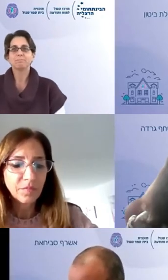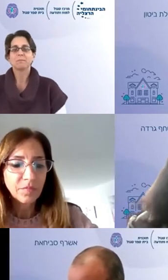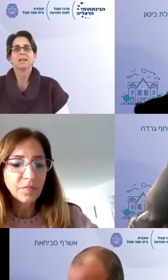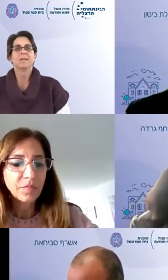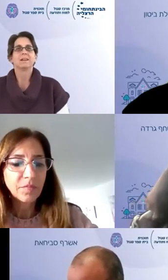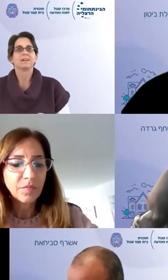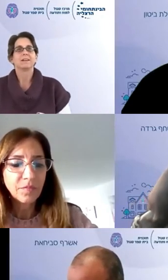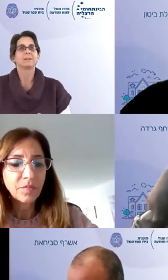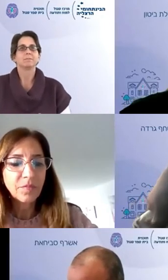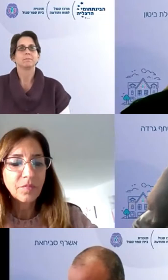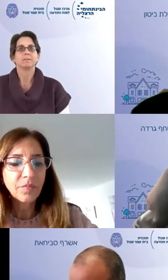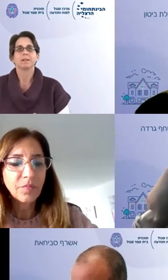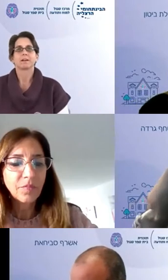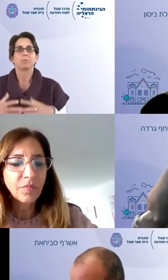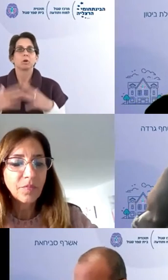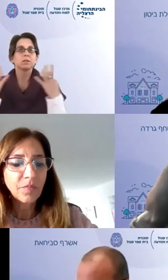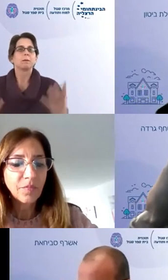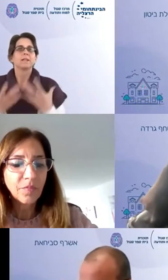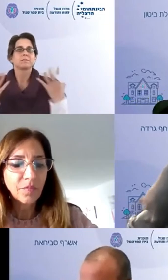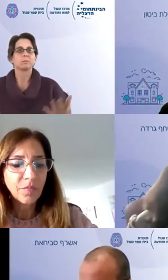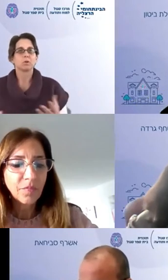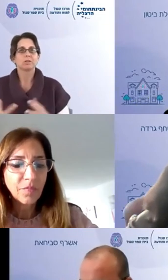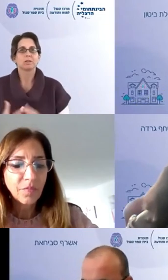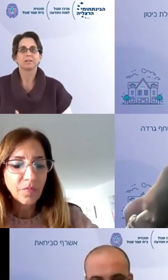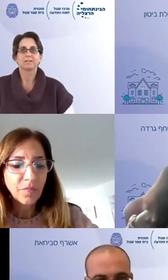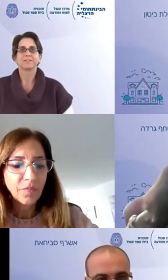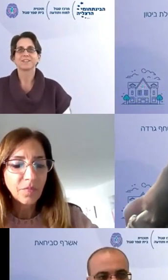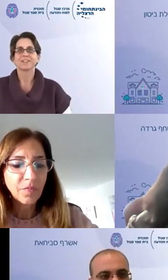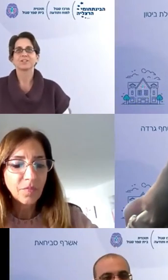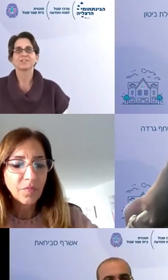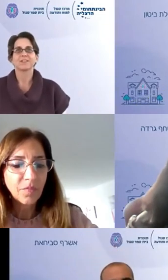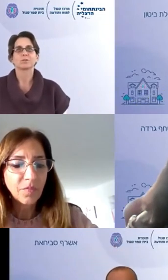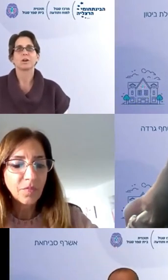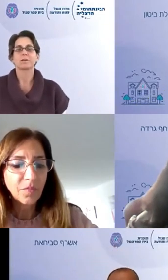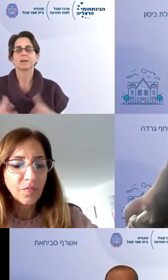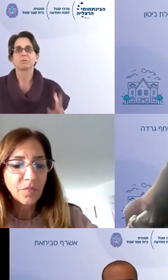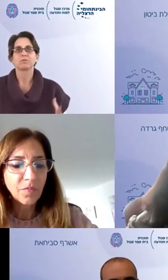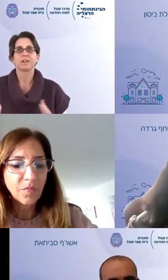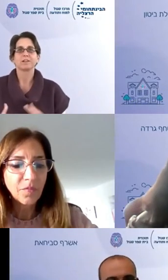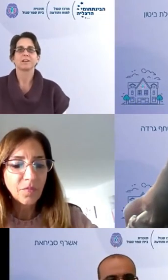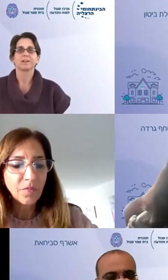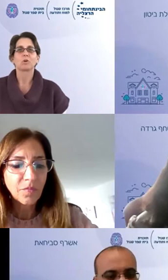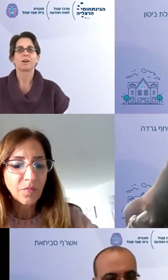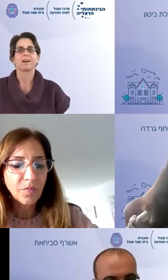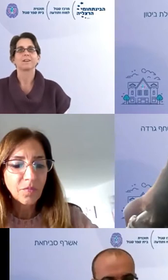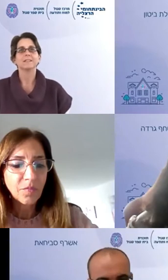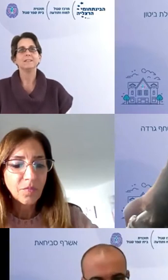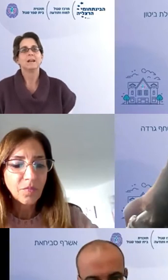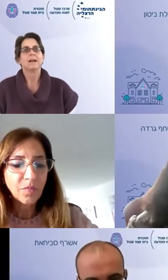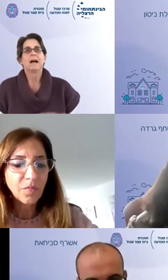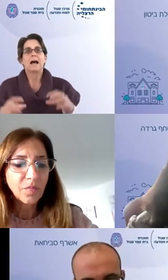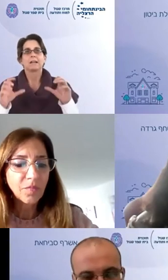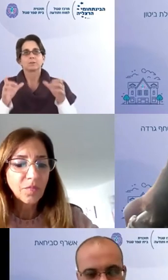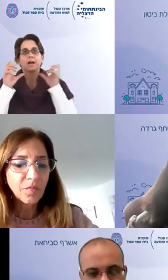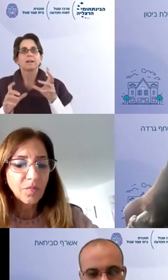יקרים אני ככה מאוד מתכבדת ומאוד נרגשת לסוחחת אתכם לפני כל הקהל הזה